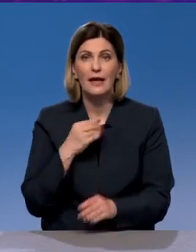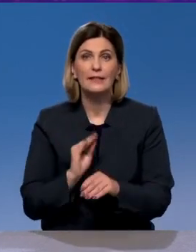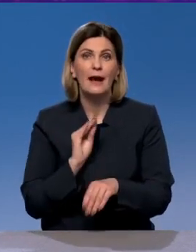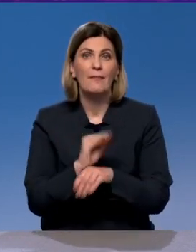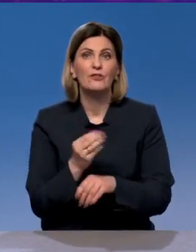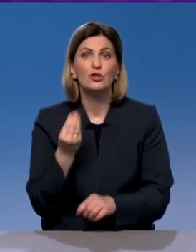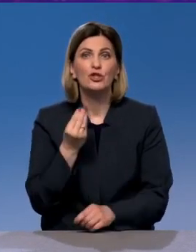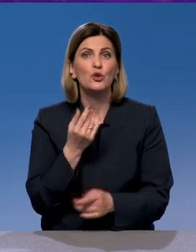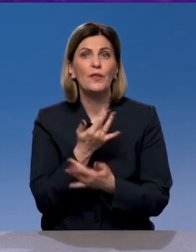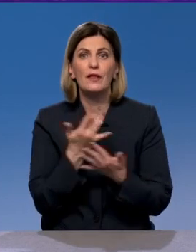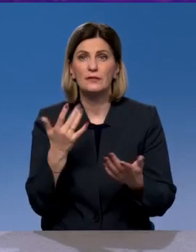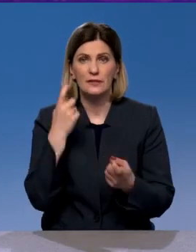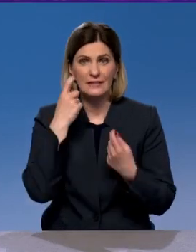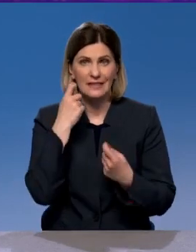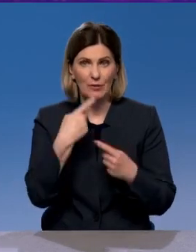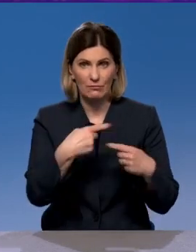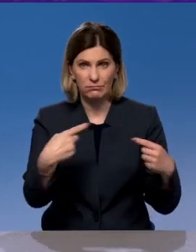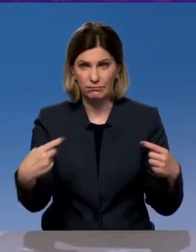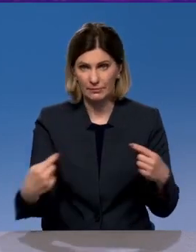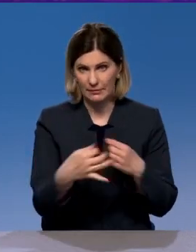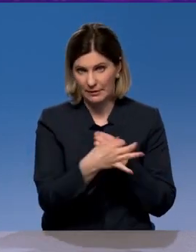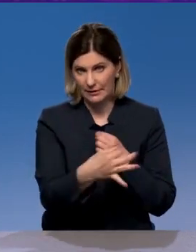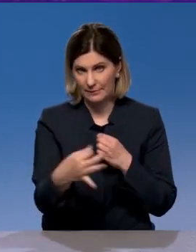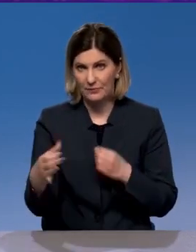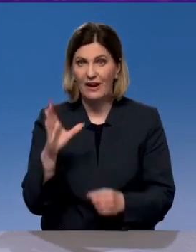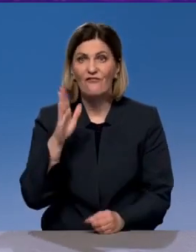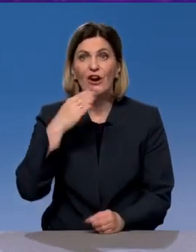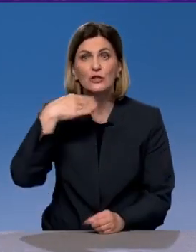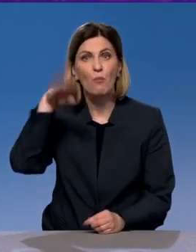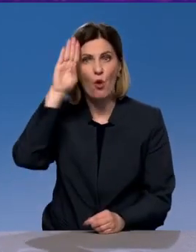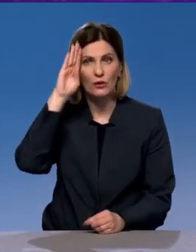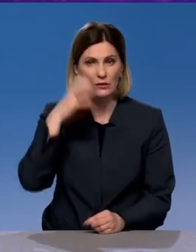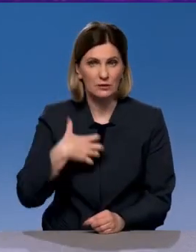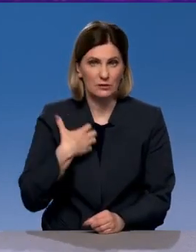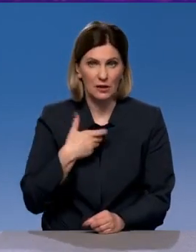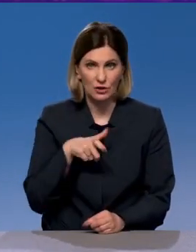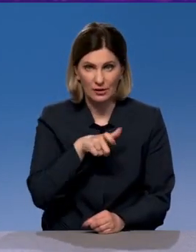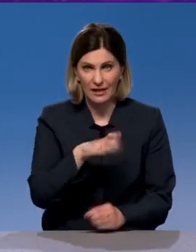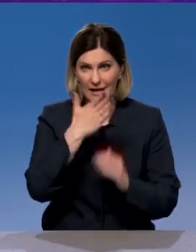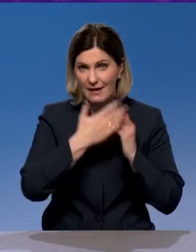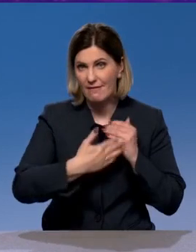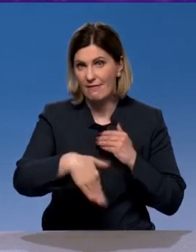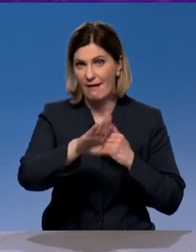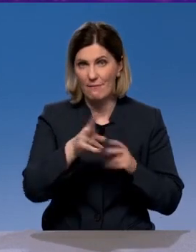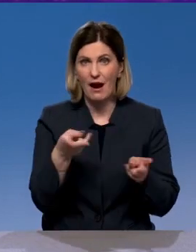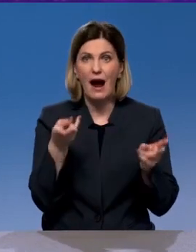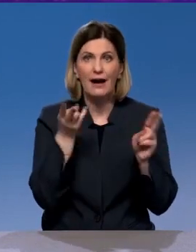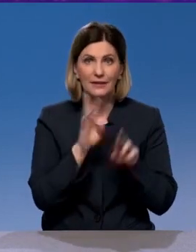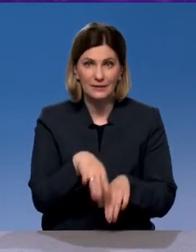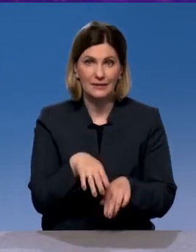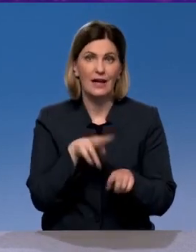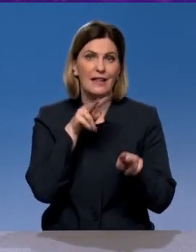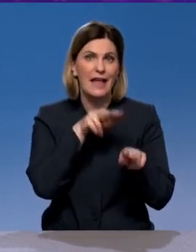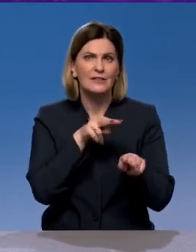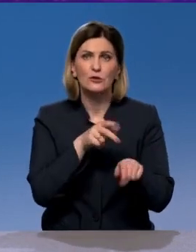сообщений из других регионов. Ужасные дороги в Смоленске. Как были ямы, так и остались. Много надзорных служб. По факту